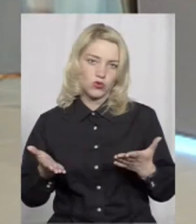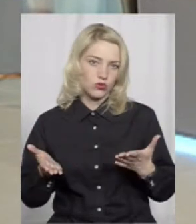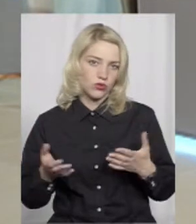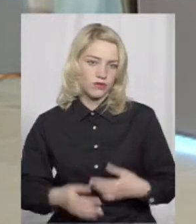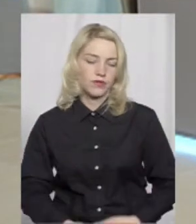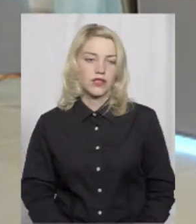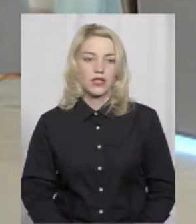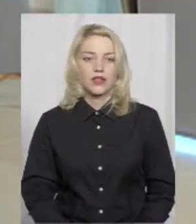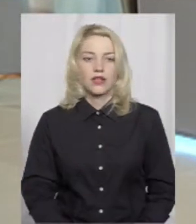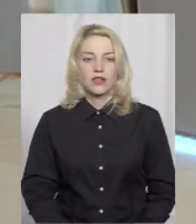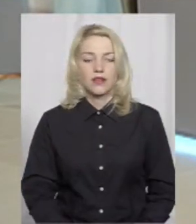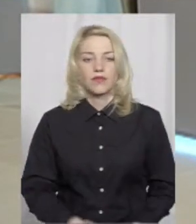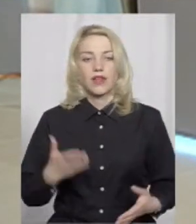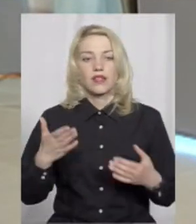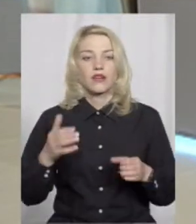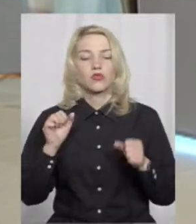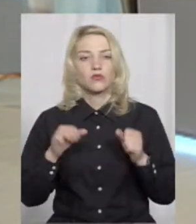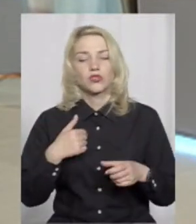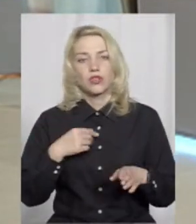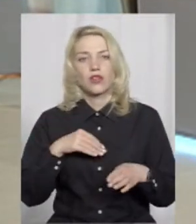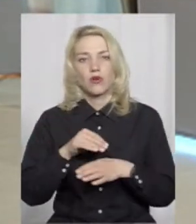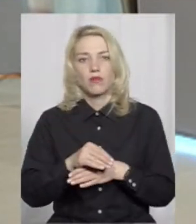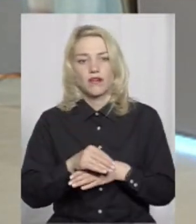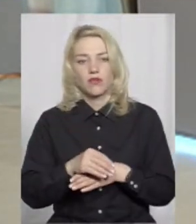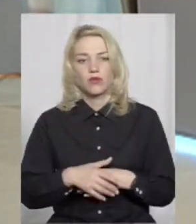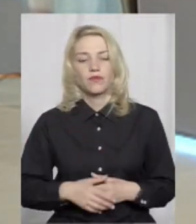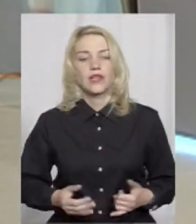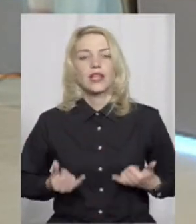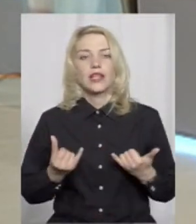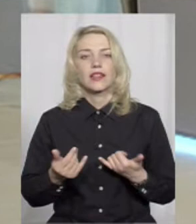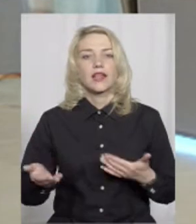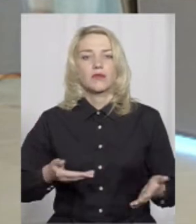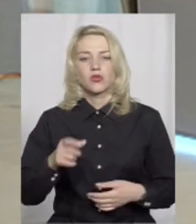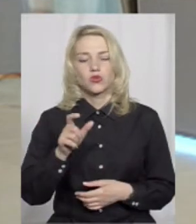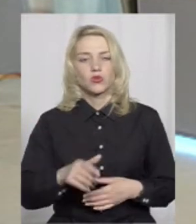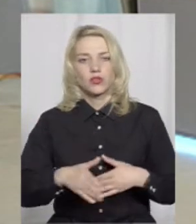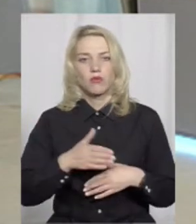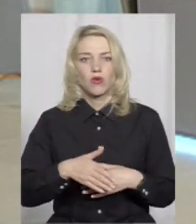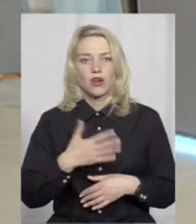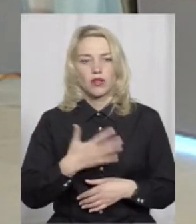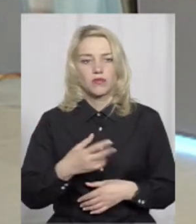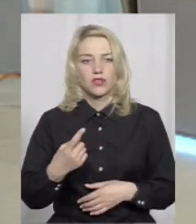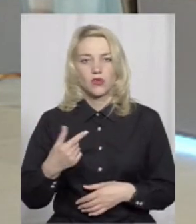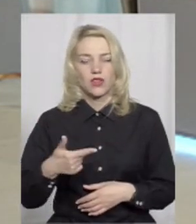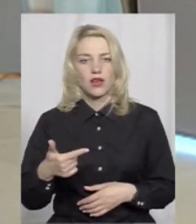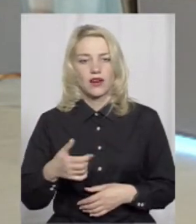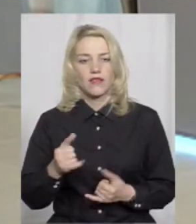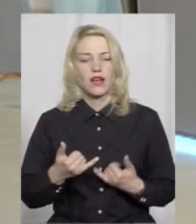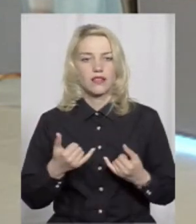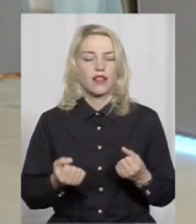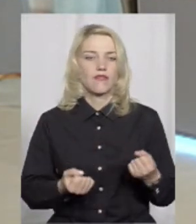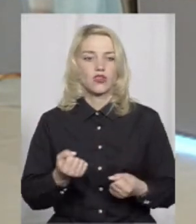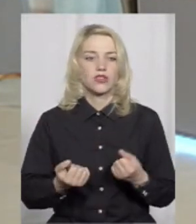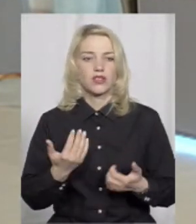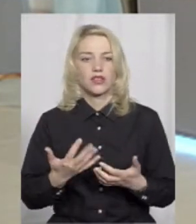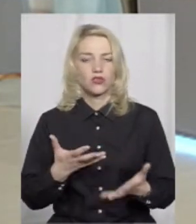можна, я отут просто таку тезу додавлю. Для пішохода покарання 51 гривня. А для водія,